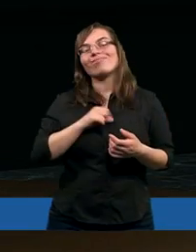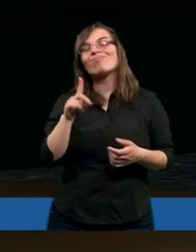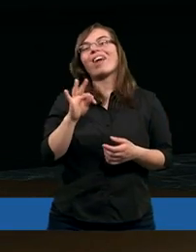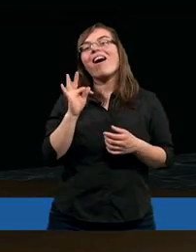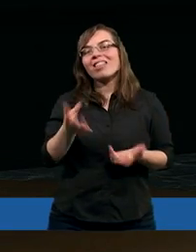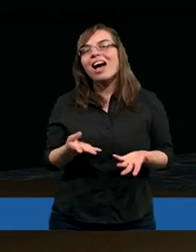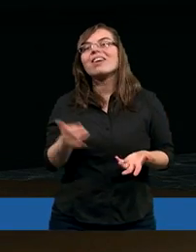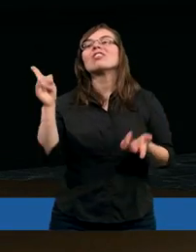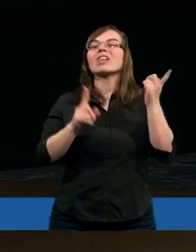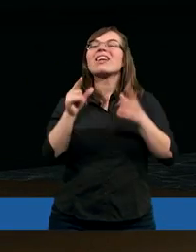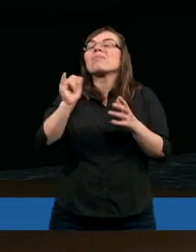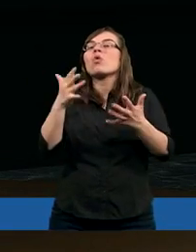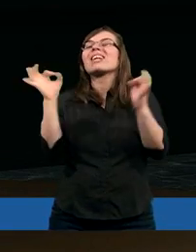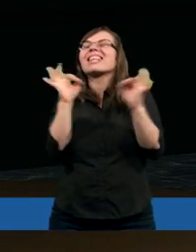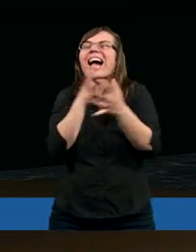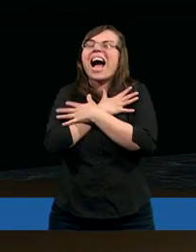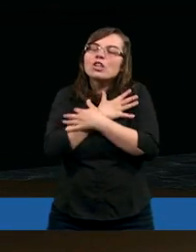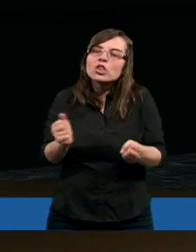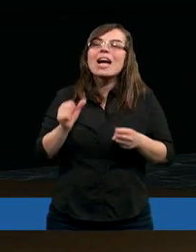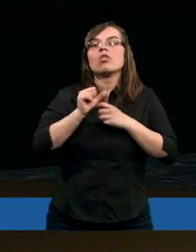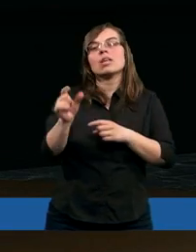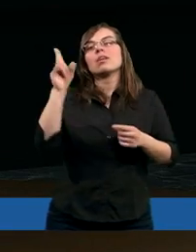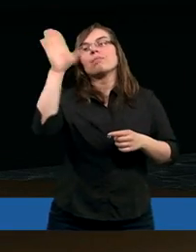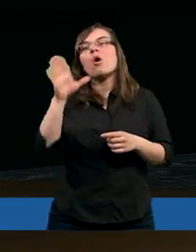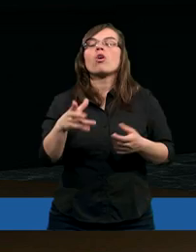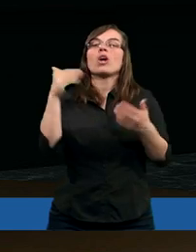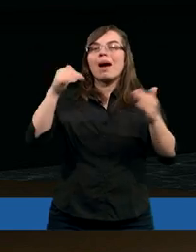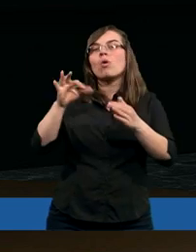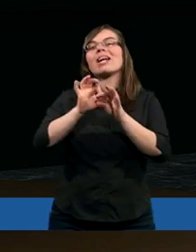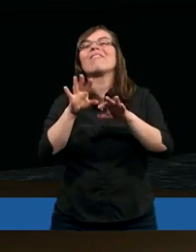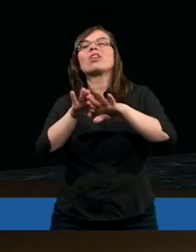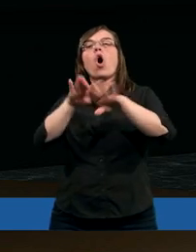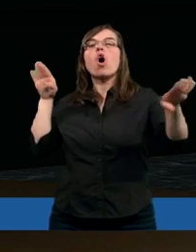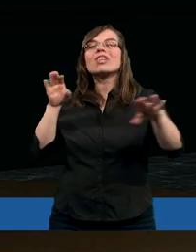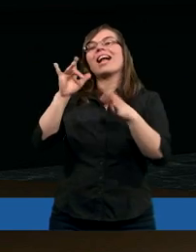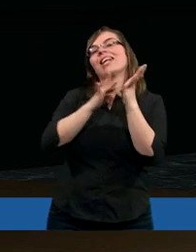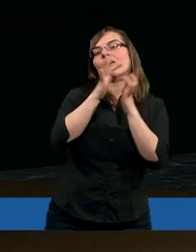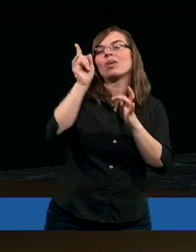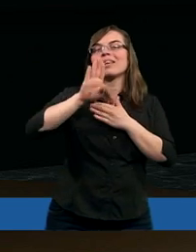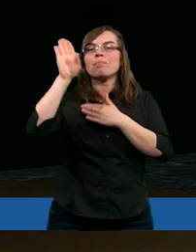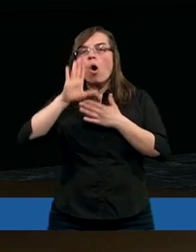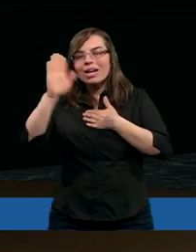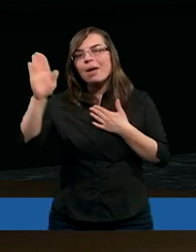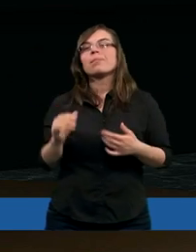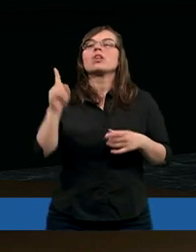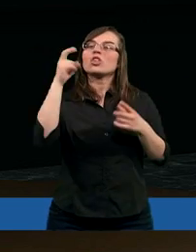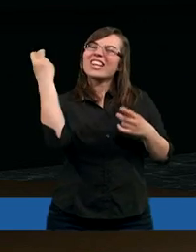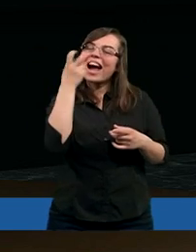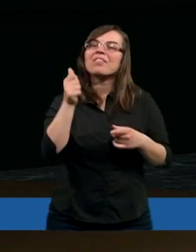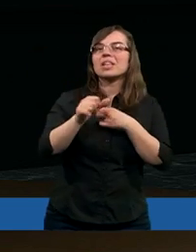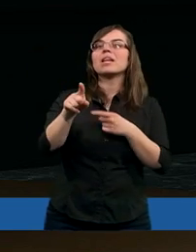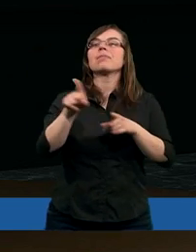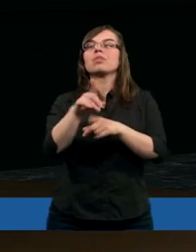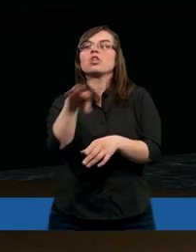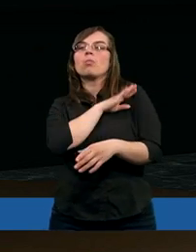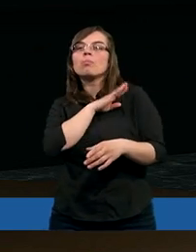że tak, że ten grzech to jest coś naprawdę strasznego, że potrafi nawet Boga rozdzielić. I co ciekawego, to my